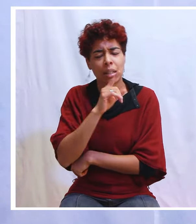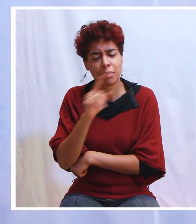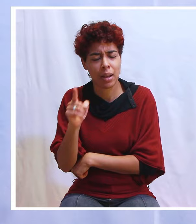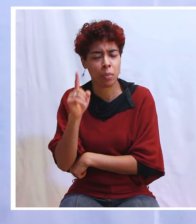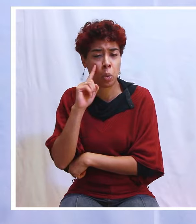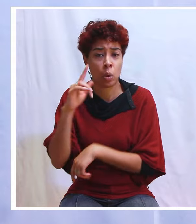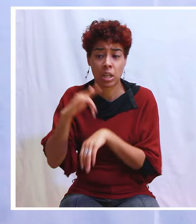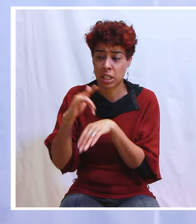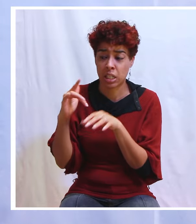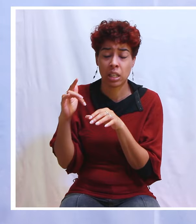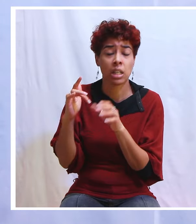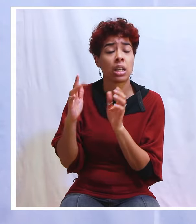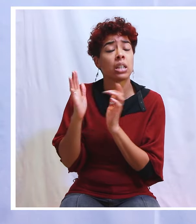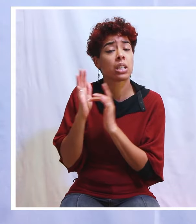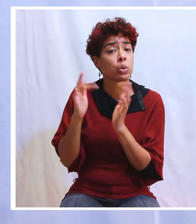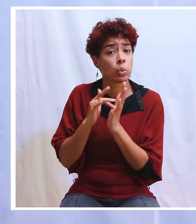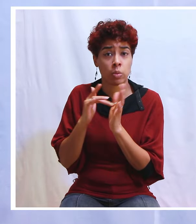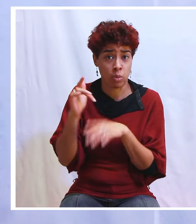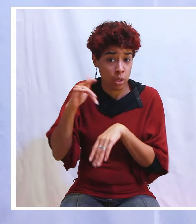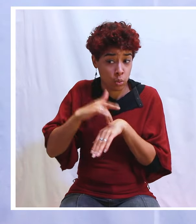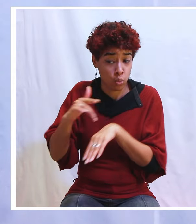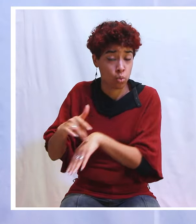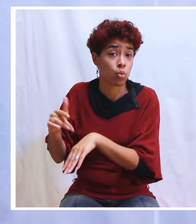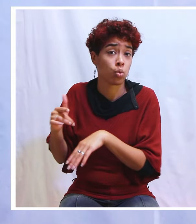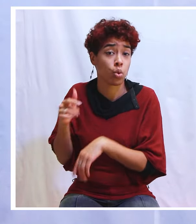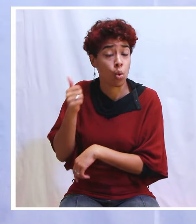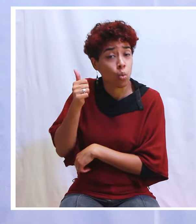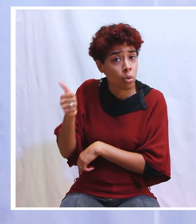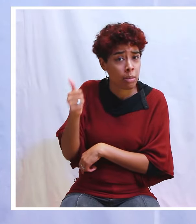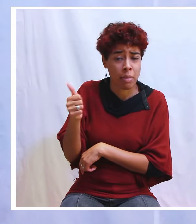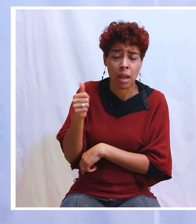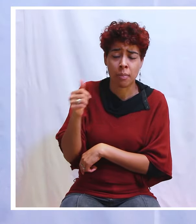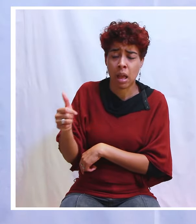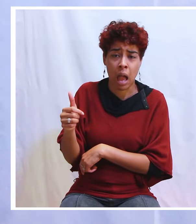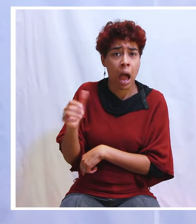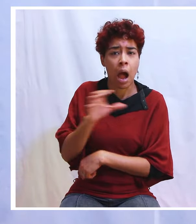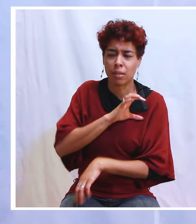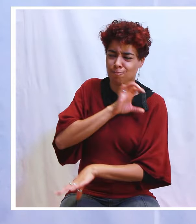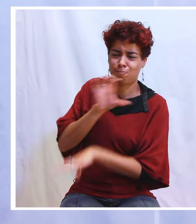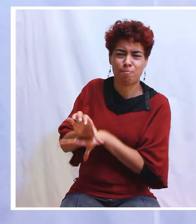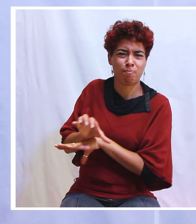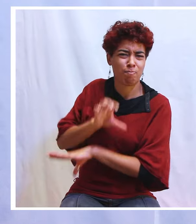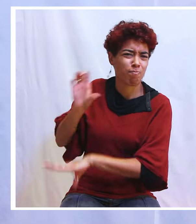passé par là et il est notre modèle. Lui-même a eu une force d'opposition.